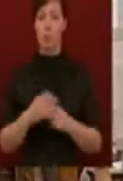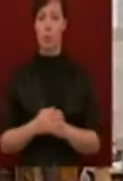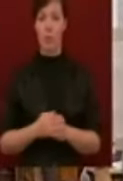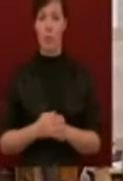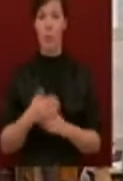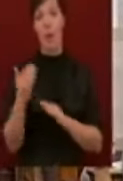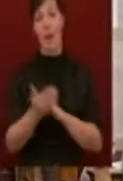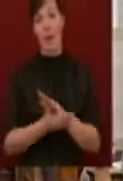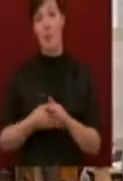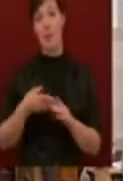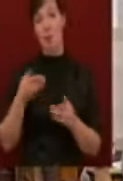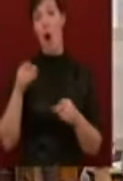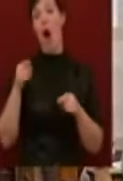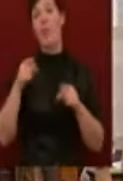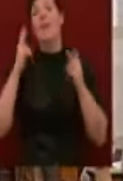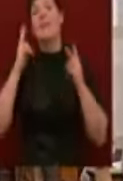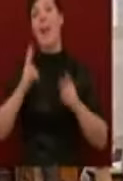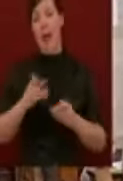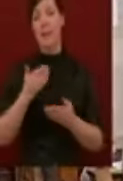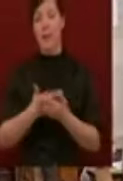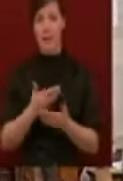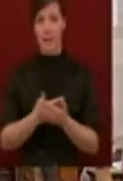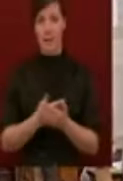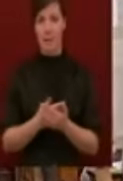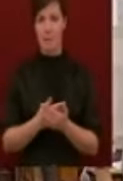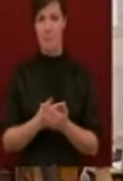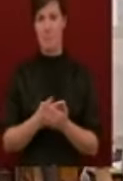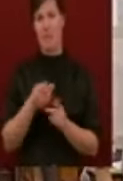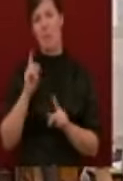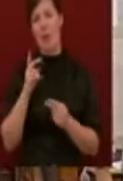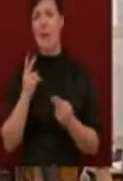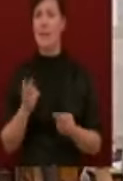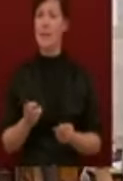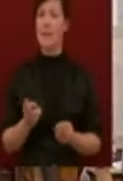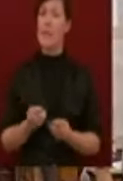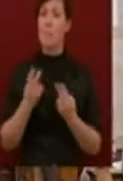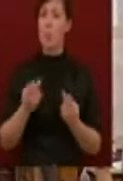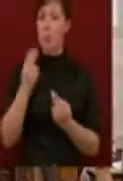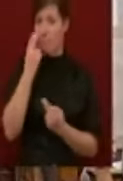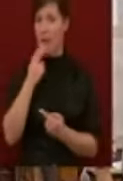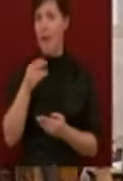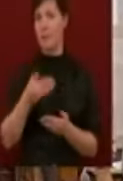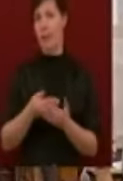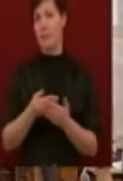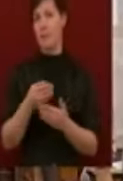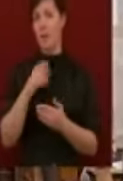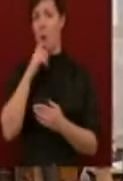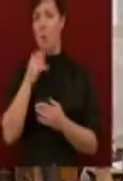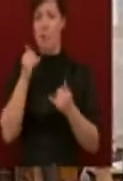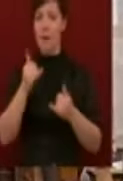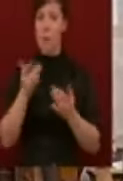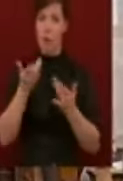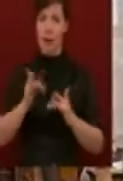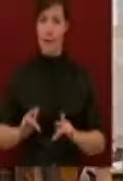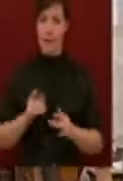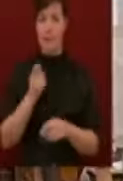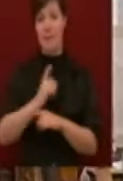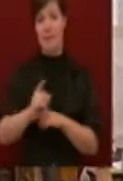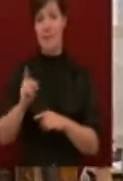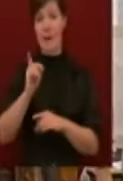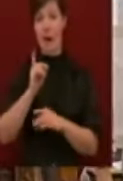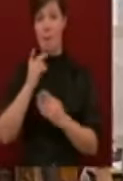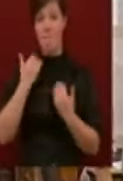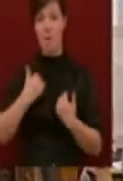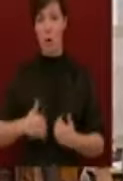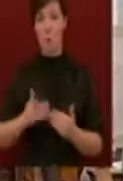Legalábbis annak kellene lennie. Talán nem könnyű ezt belátni az ország jelenlegi helyzetében. Tisztába vagyunk azzal, hogy a kormány